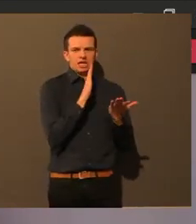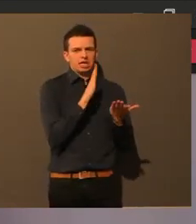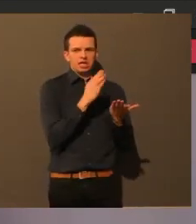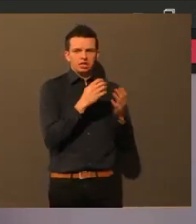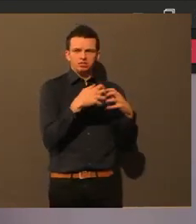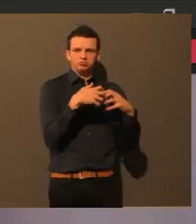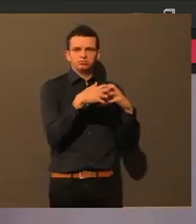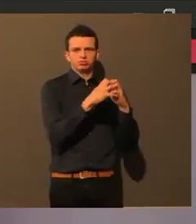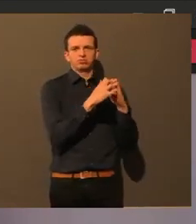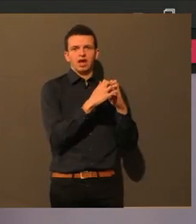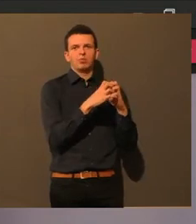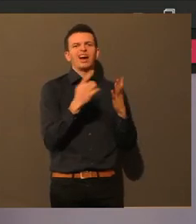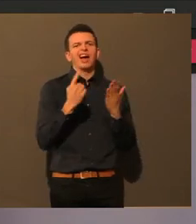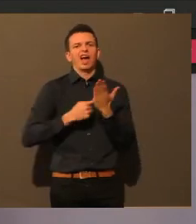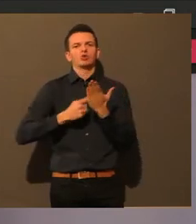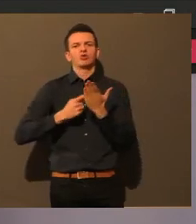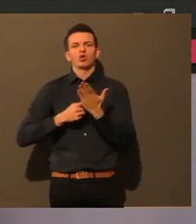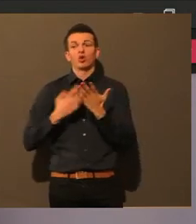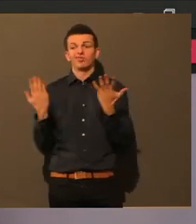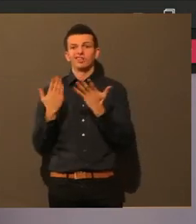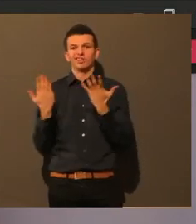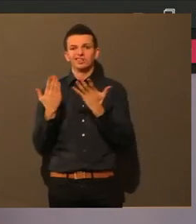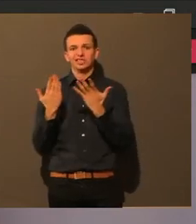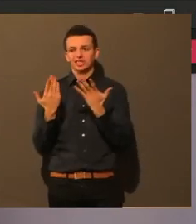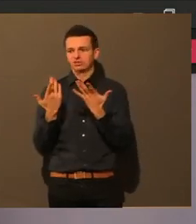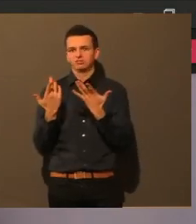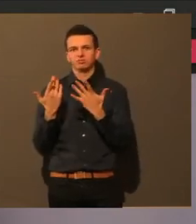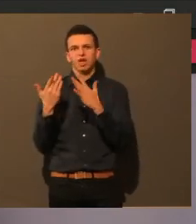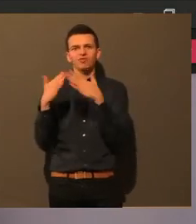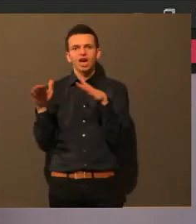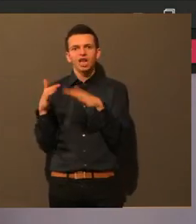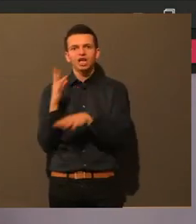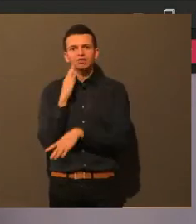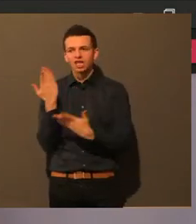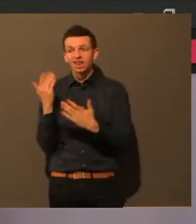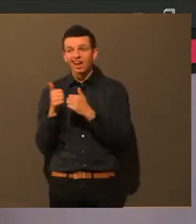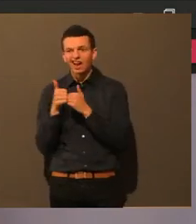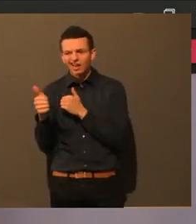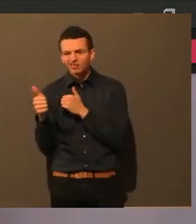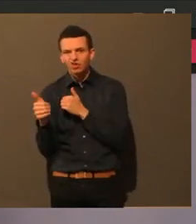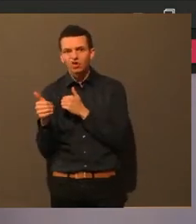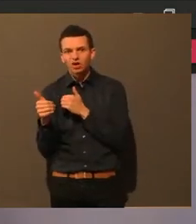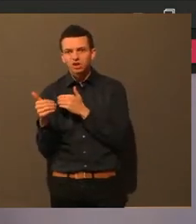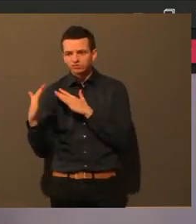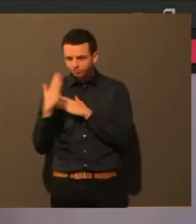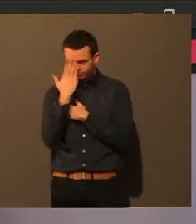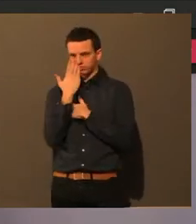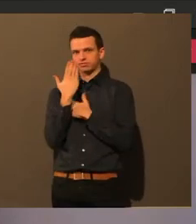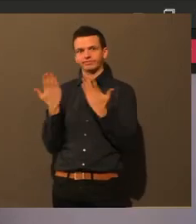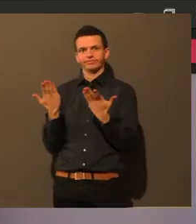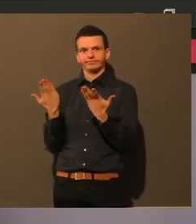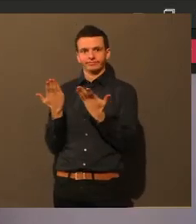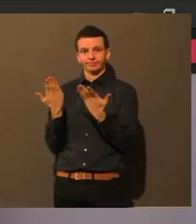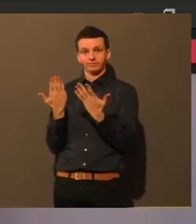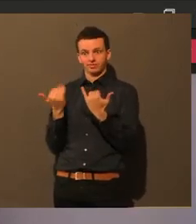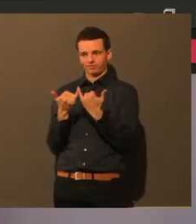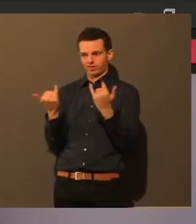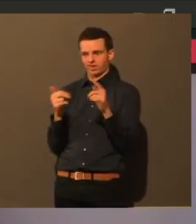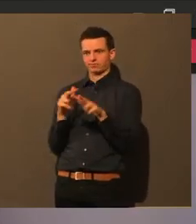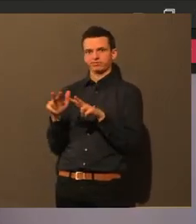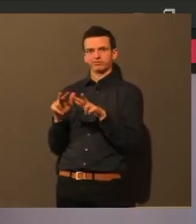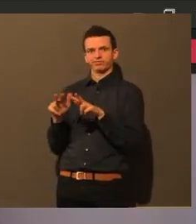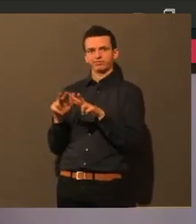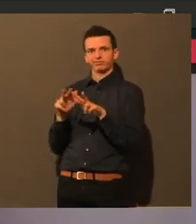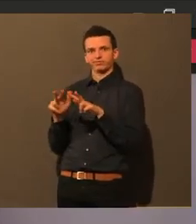Weihnachten, und es sind ja nur noch eine Woche, es ist nur noch eine Woche, so etwas auf die Füße zu stellen. Vielleicht,